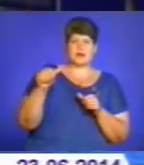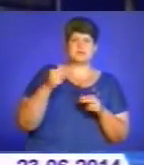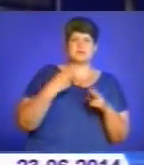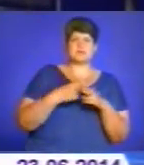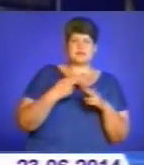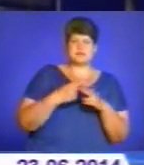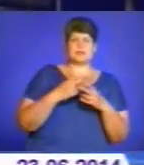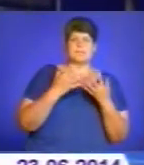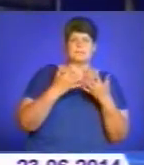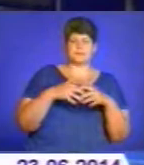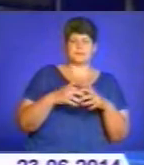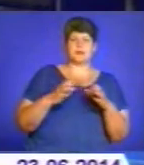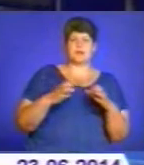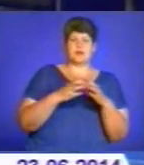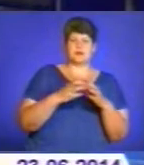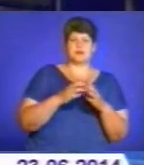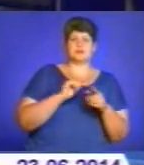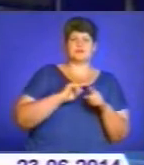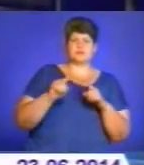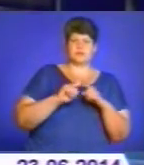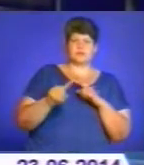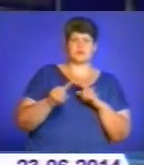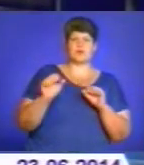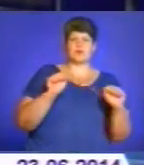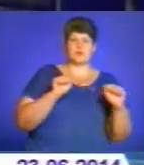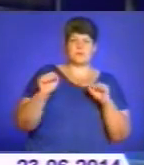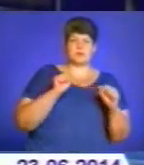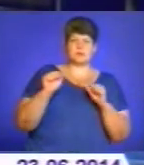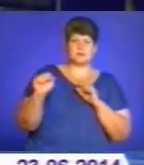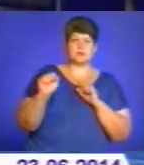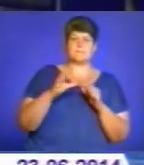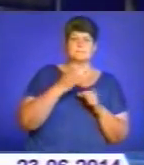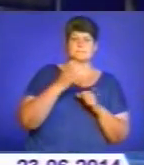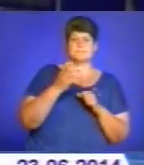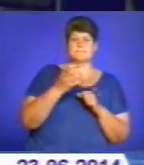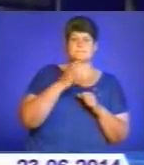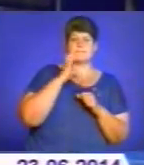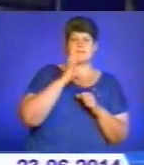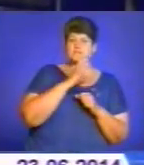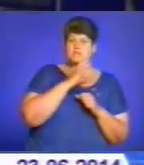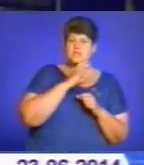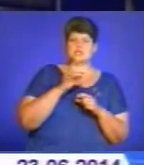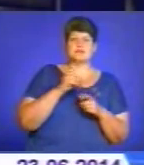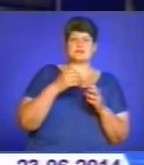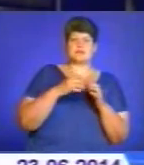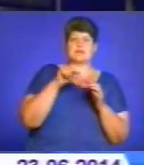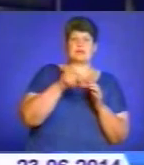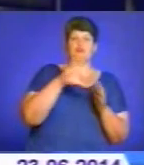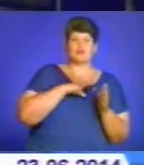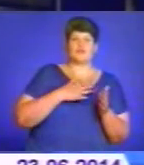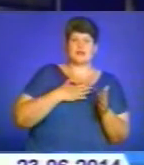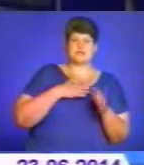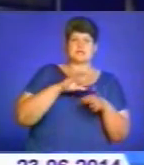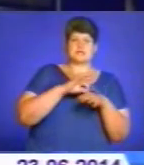механізованої бригади оперативного командування «Північ» Сухопутних військ Збройних сил України, серед яких був наш земляк 23